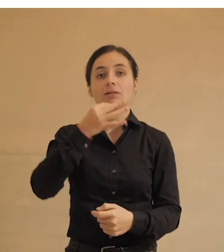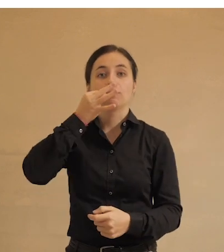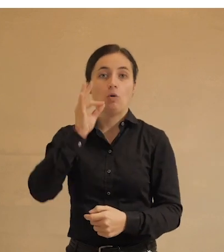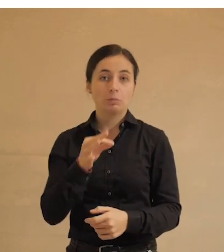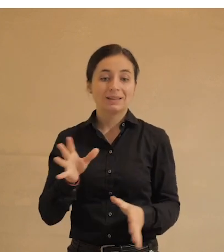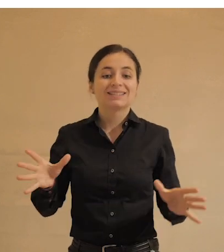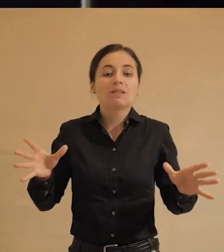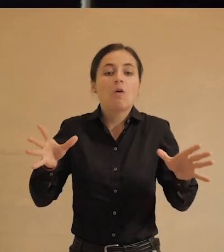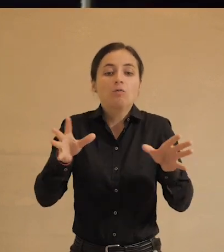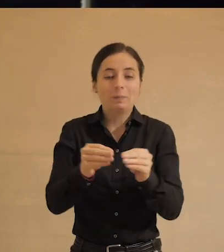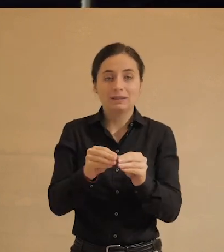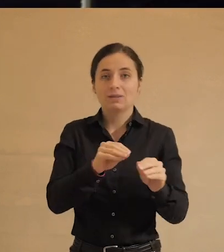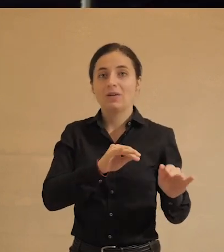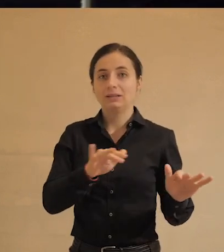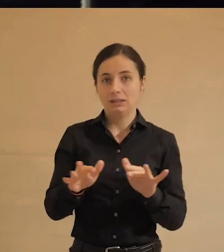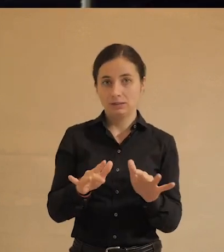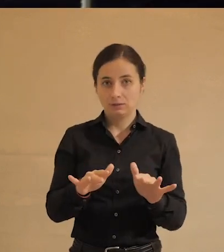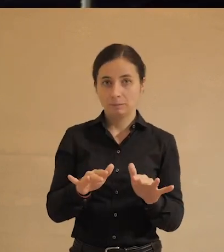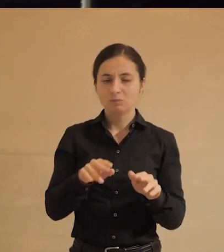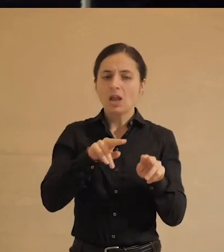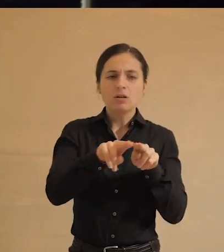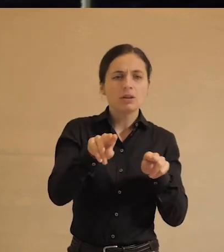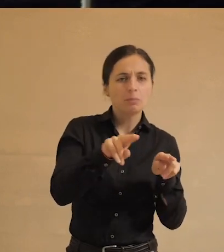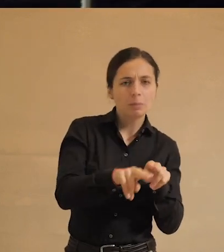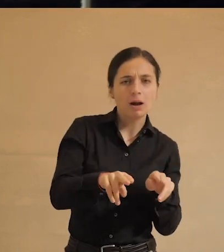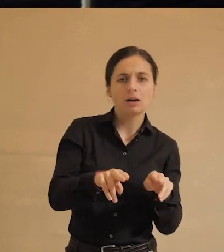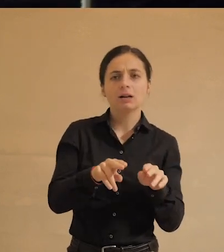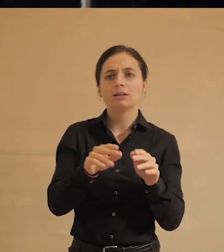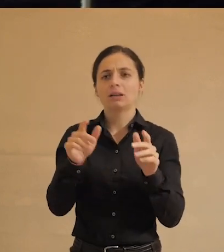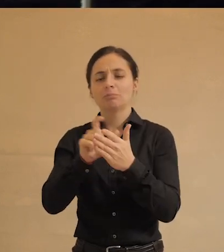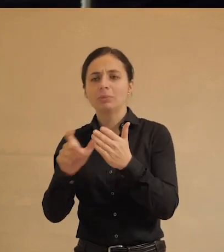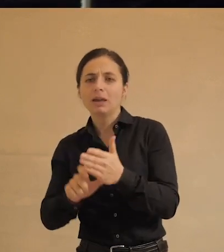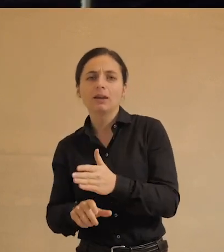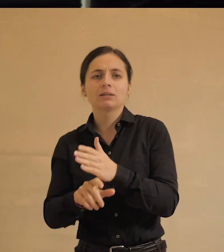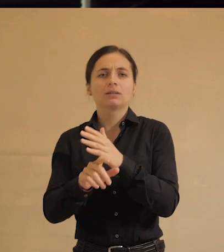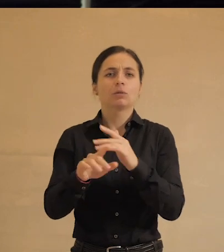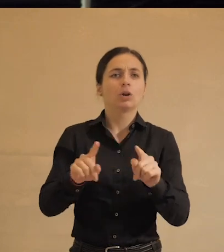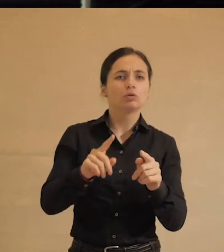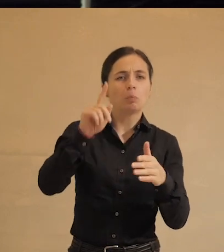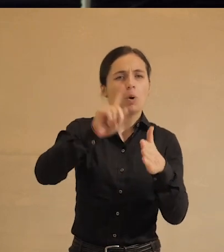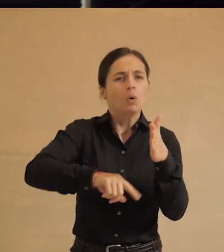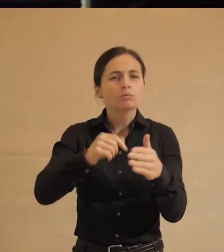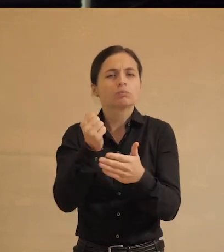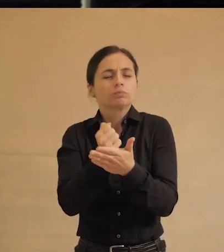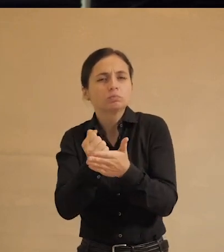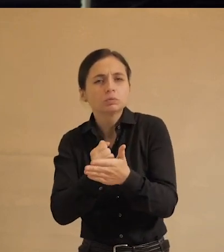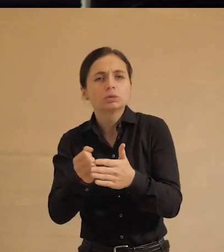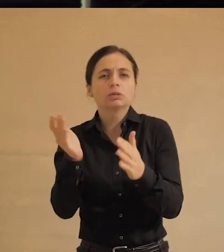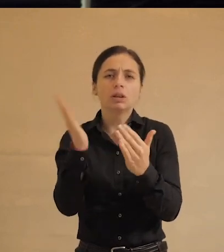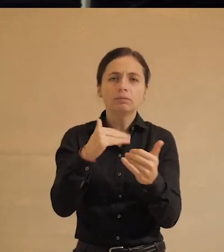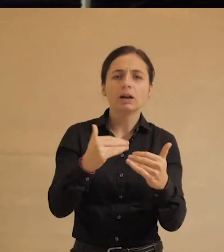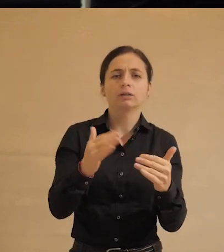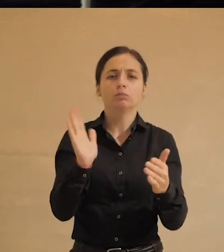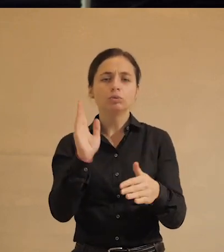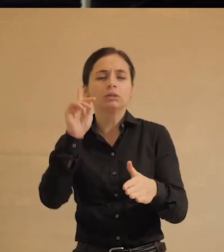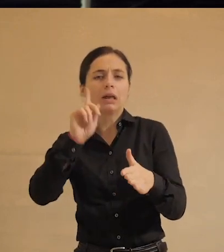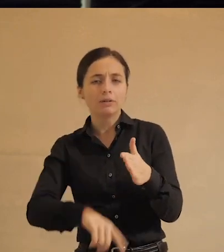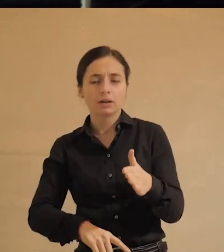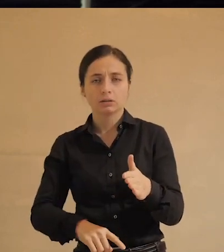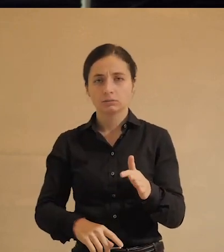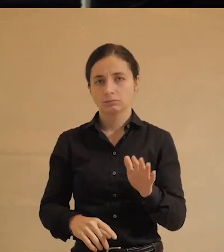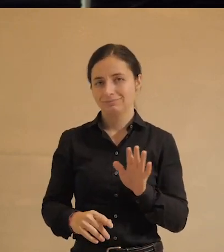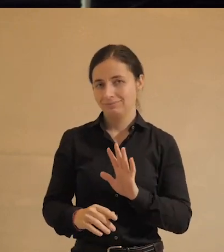опытом совместного действия. Ни пропагандой, пением песен, ни убеждением людей, что же вы такие недоверчивые, давайте вы будете более доверчивыми.